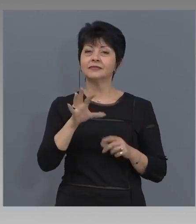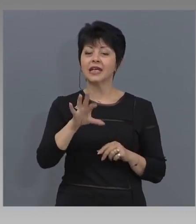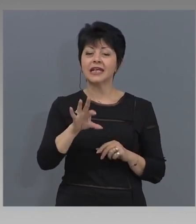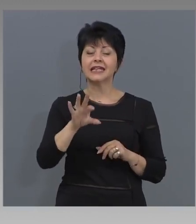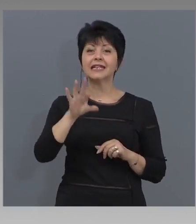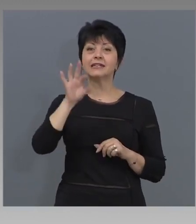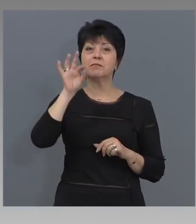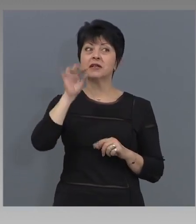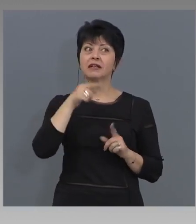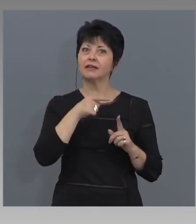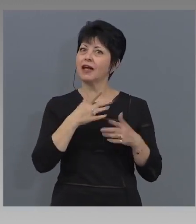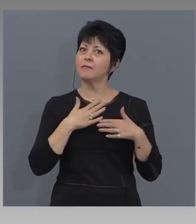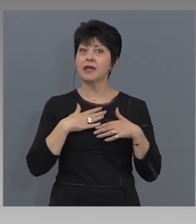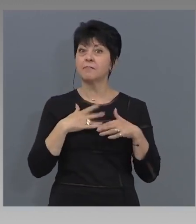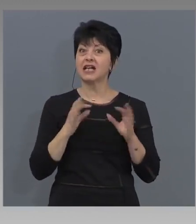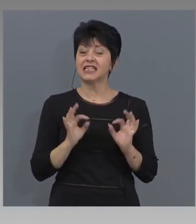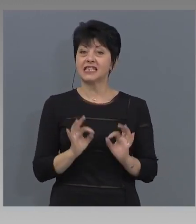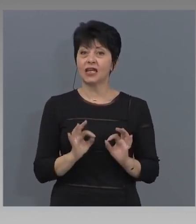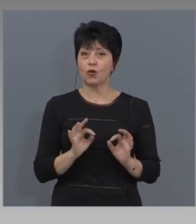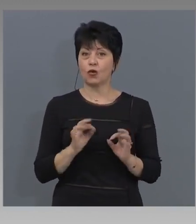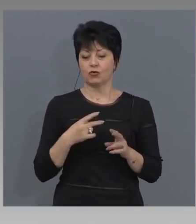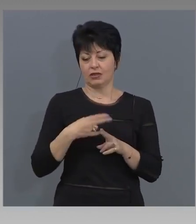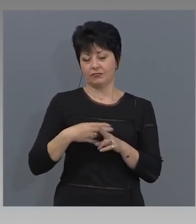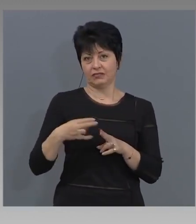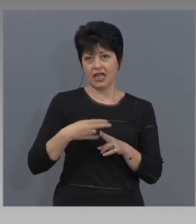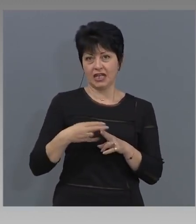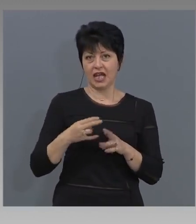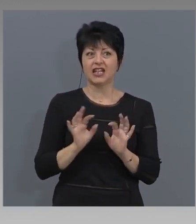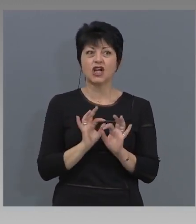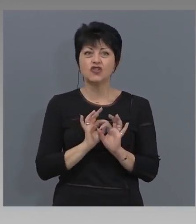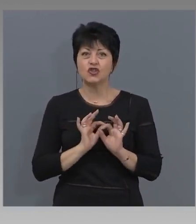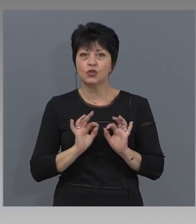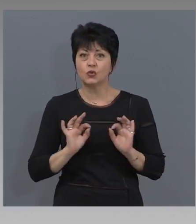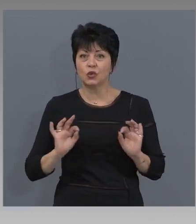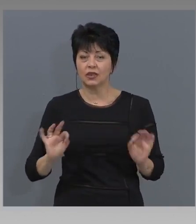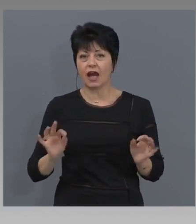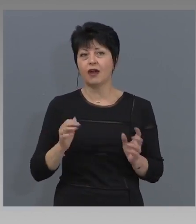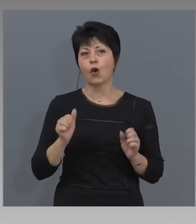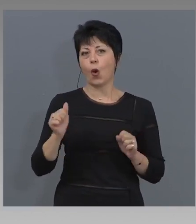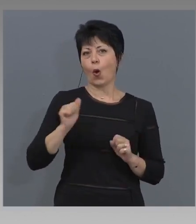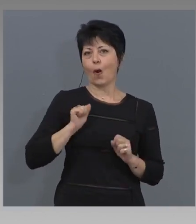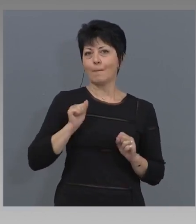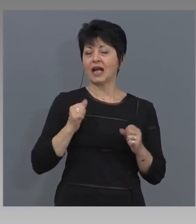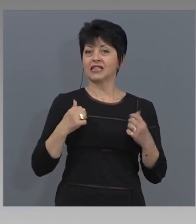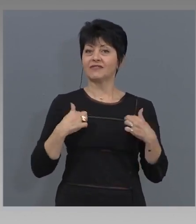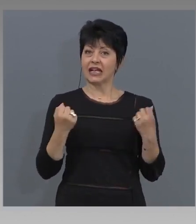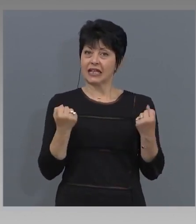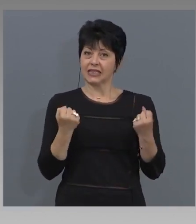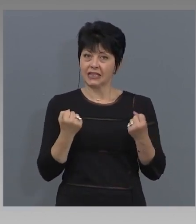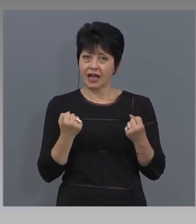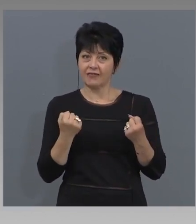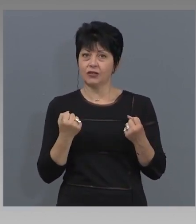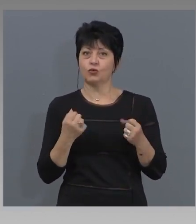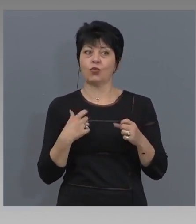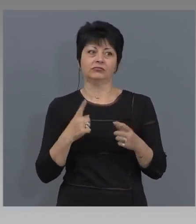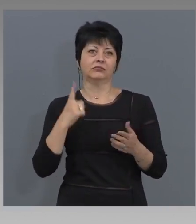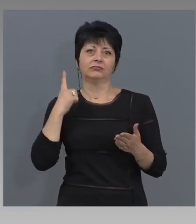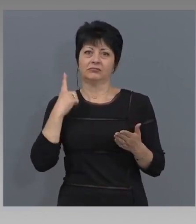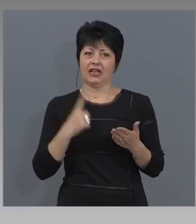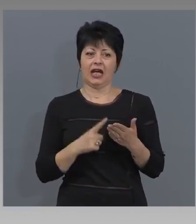място от гледна точка на хигиена, чистота, опазване на здравето, гарантиране на